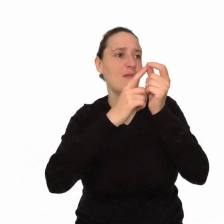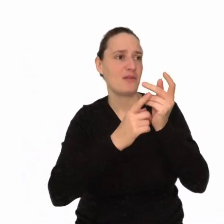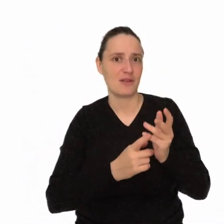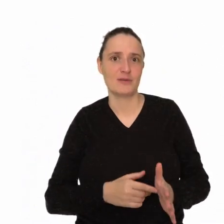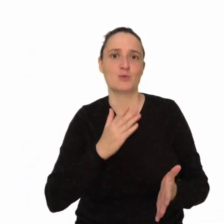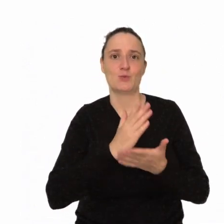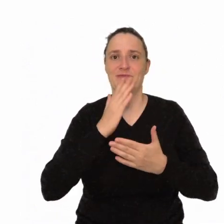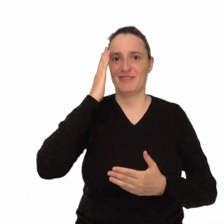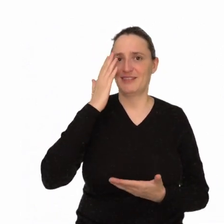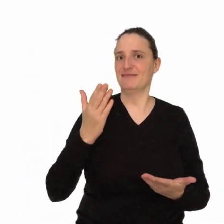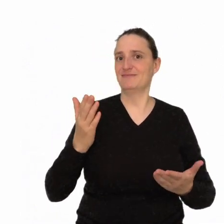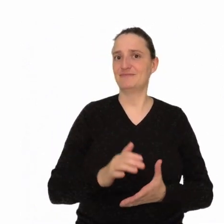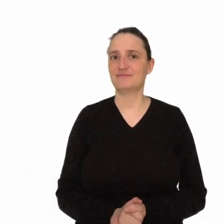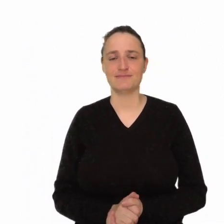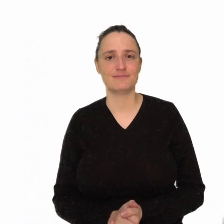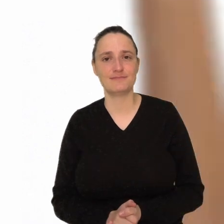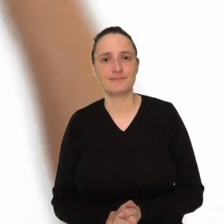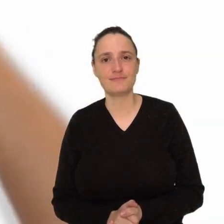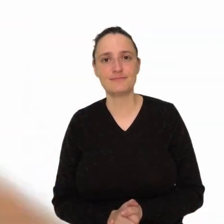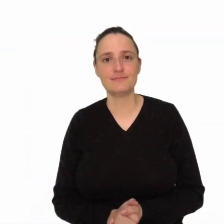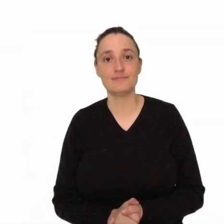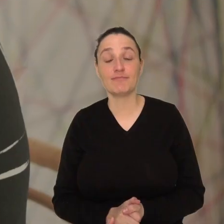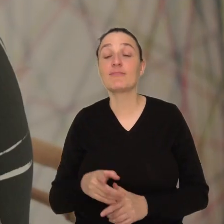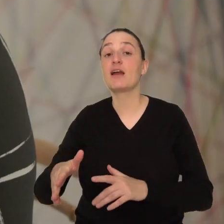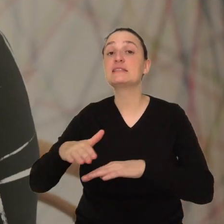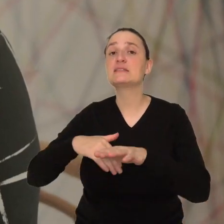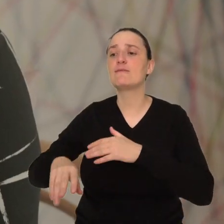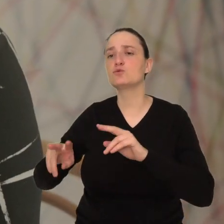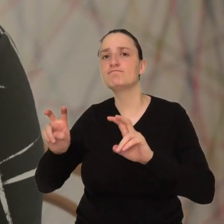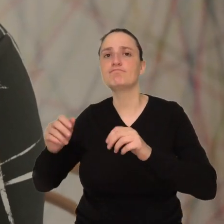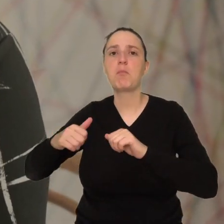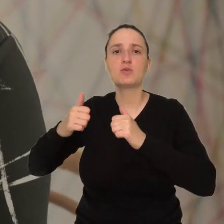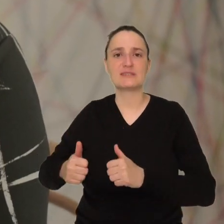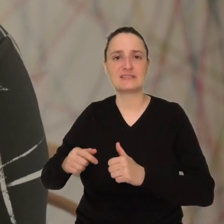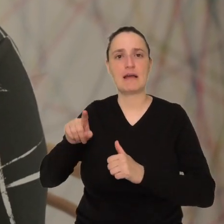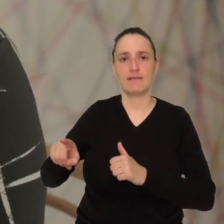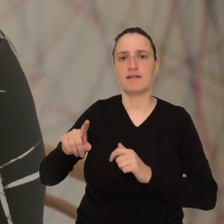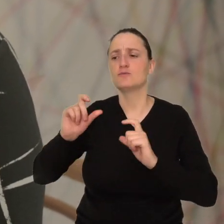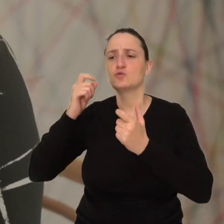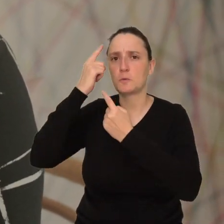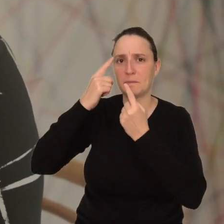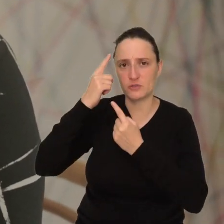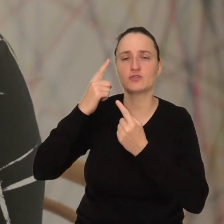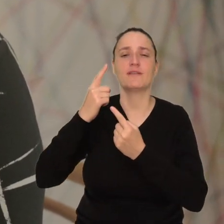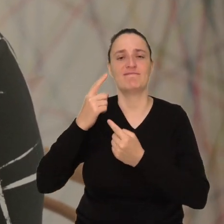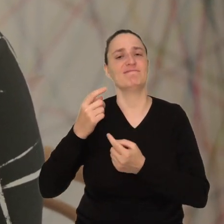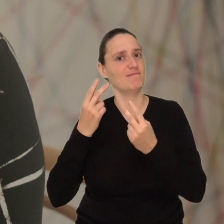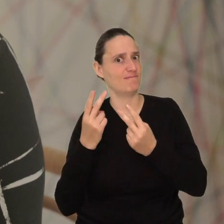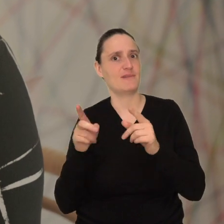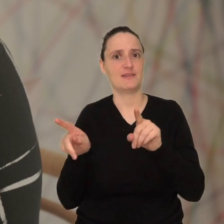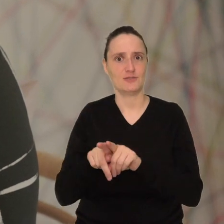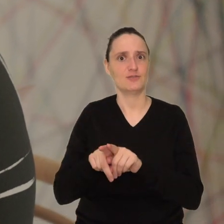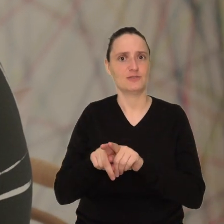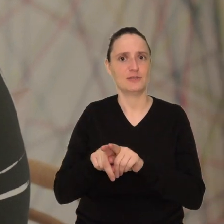ich wykonywania. Postawy zawodowe to bardzo ważny składnik kompetencji. To one